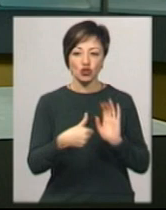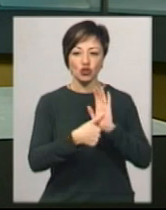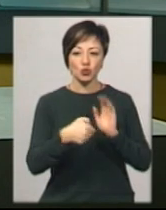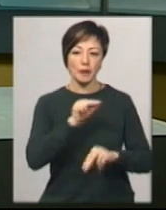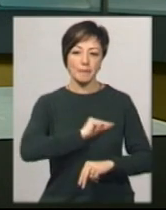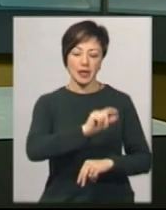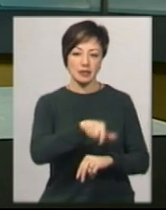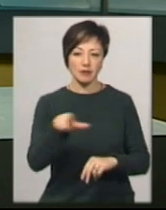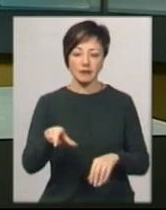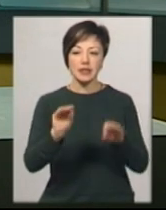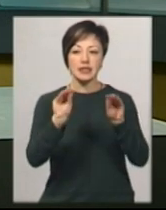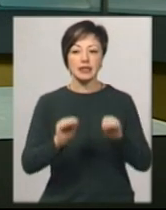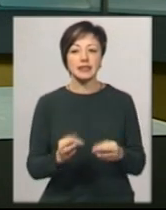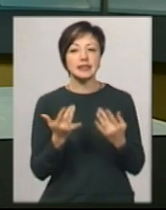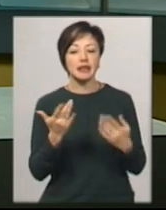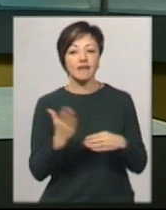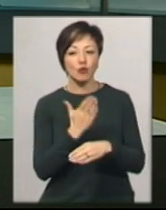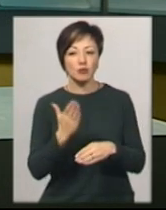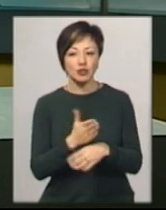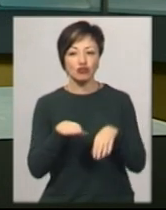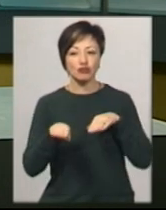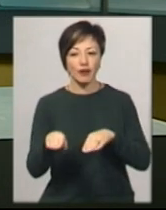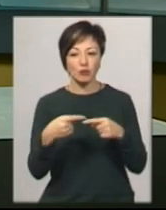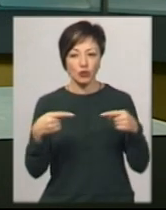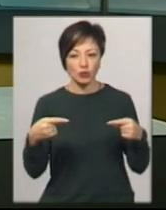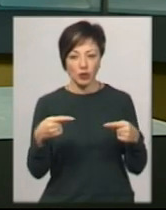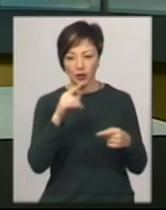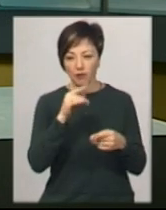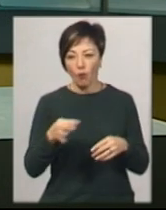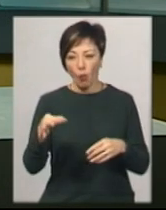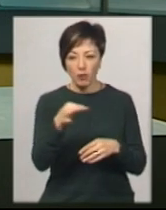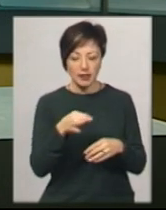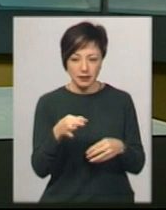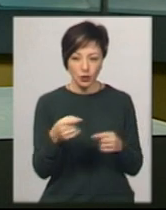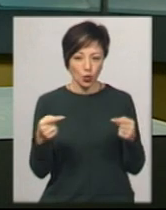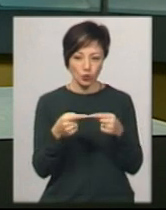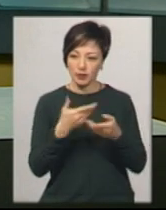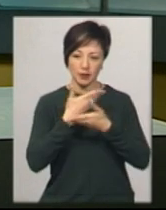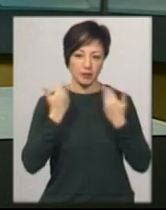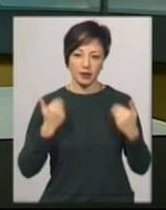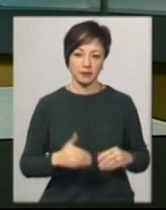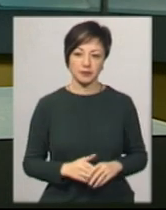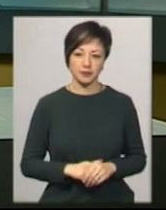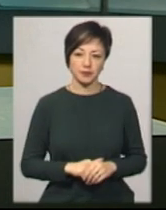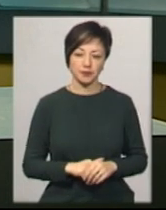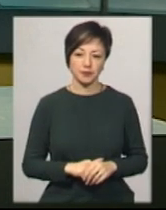працівників. Статистики, скільки виробників швейної продукції наруховується в області, немає, додає Олег Демчук.